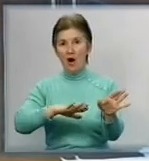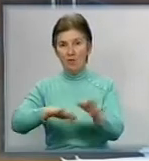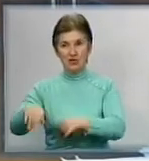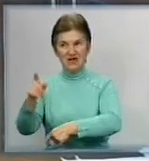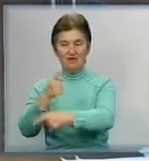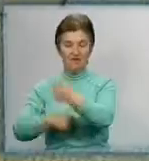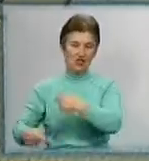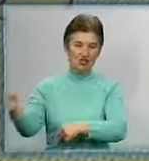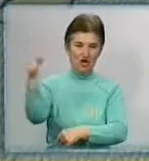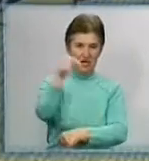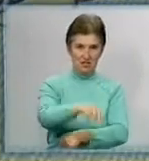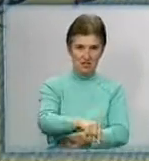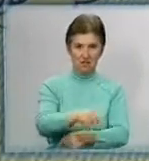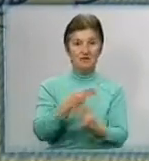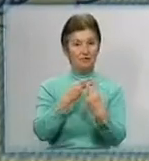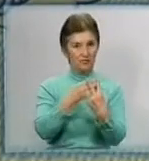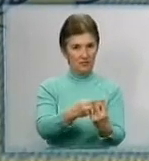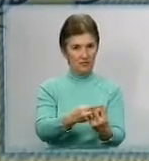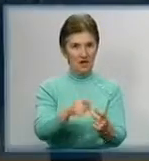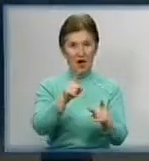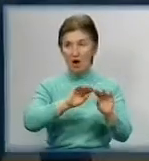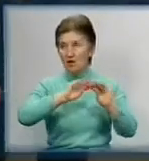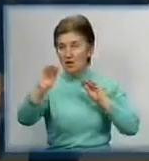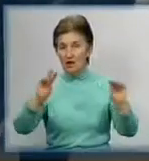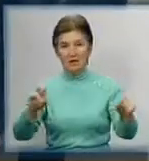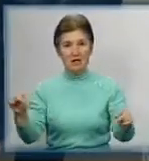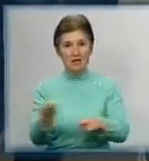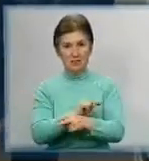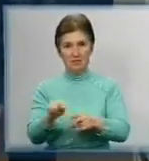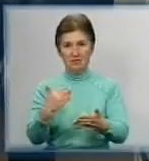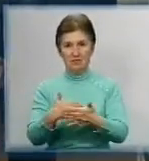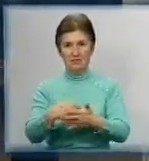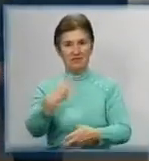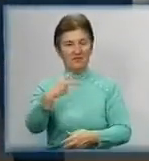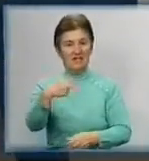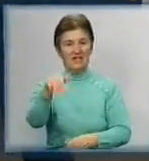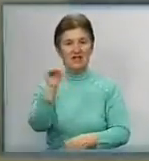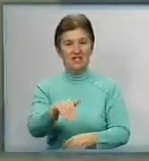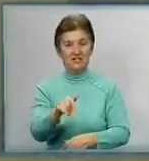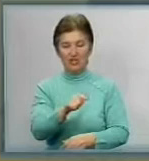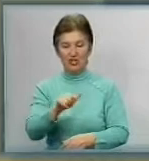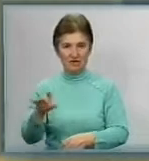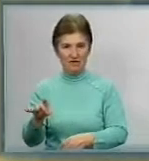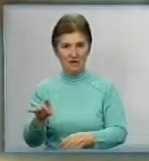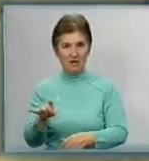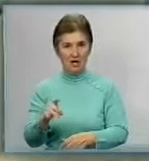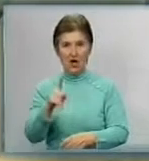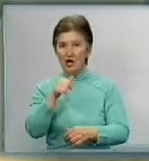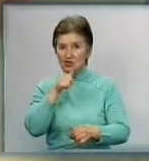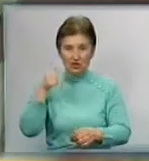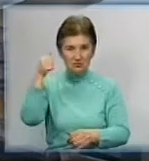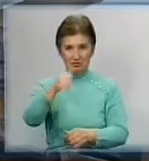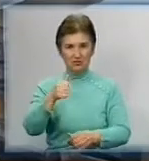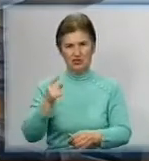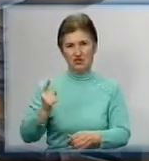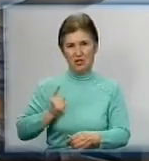На ремонт та облаштування цієї кімнати витратили близько 20 тисяч гривень. Подібних приміщень по області немає, а ще торік молоді мами